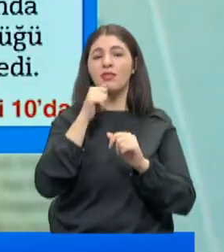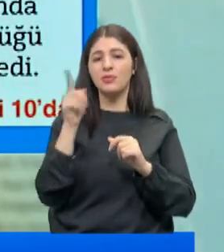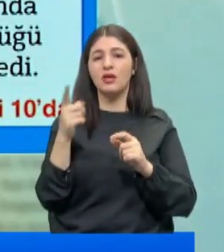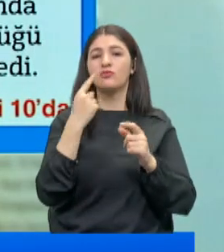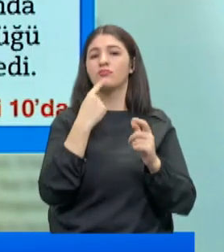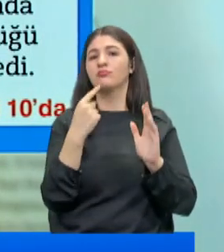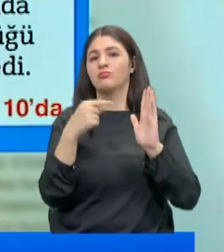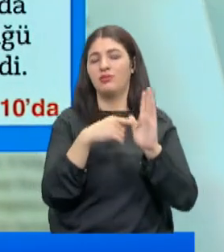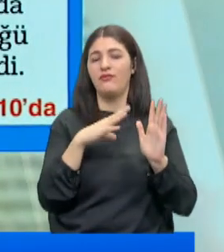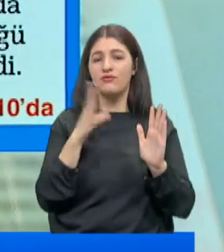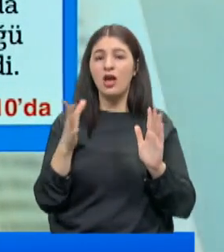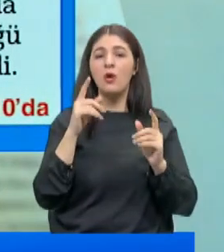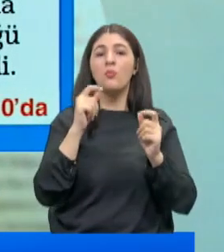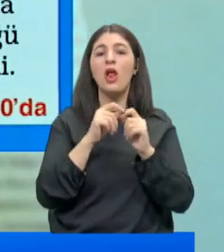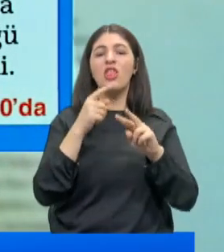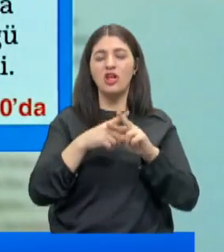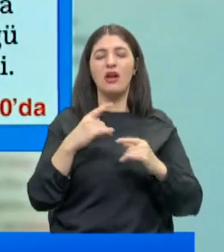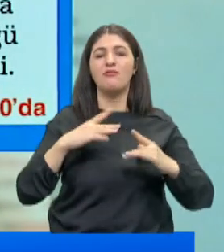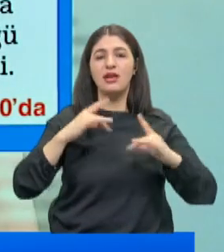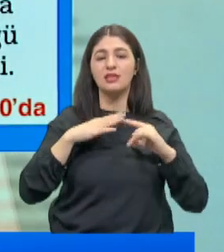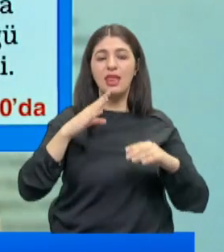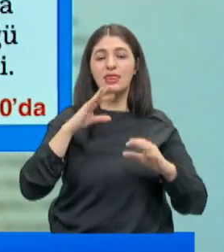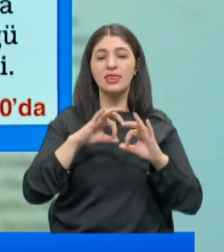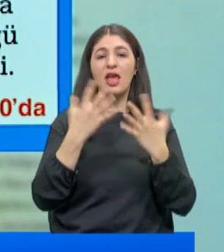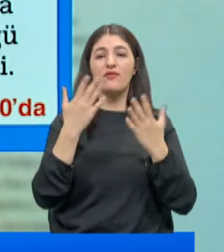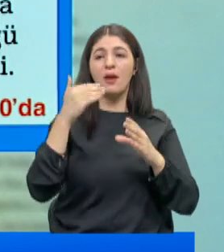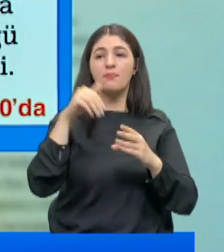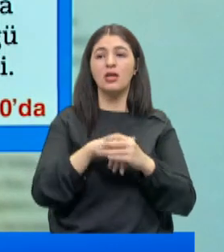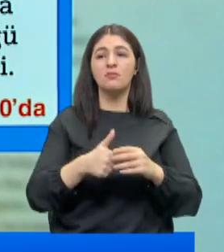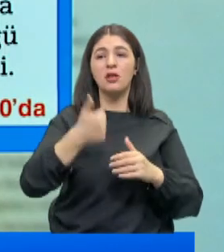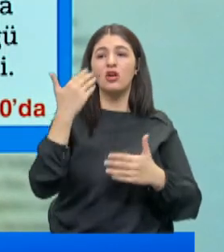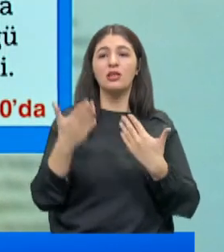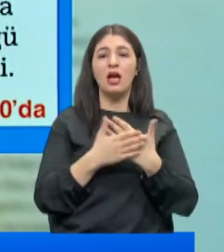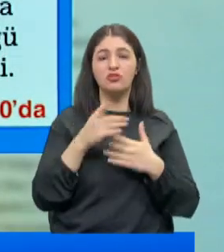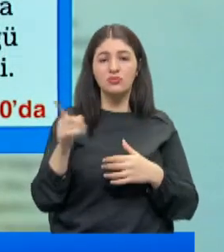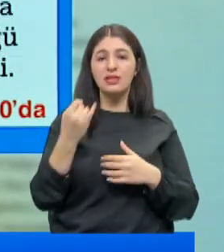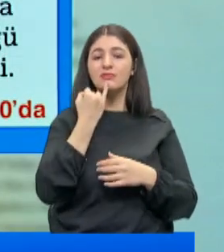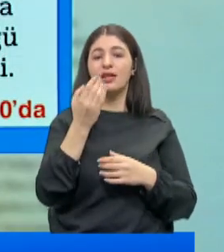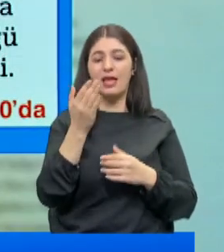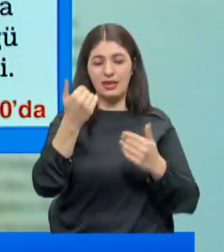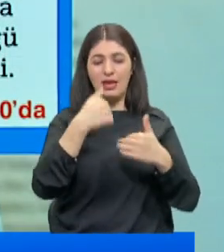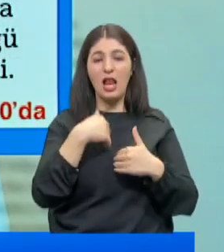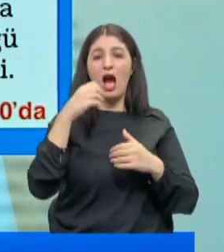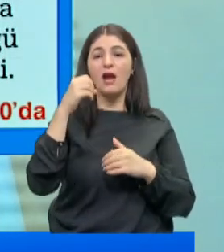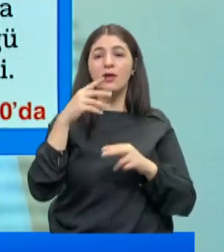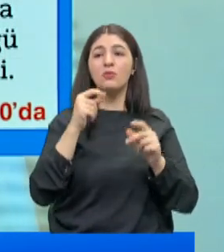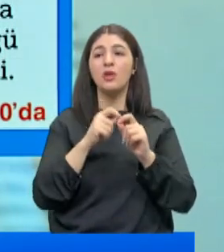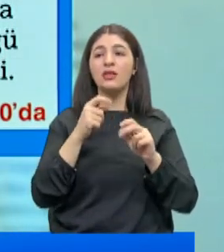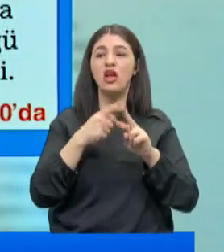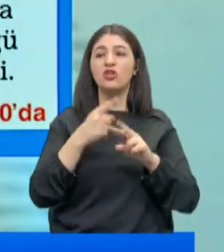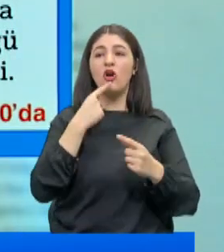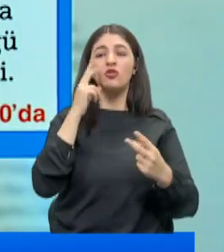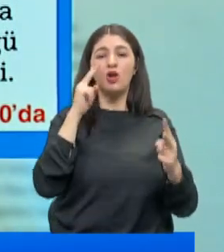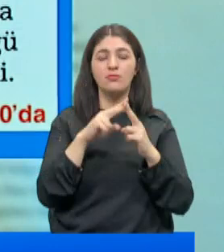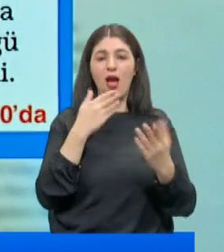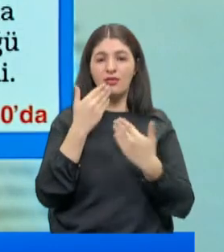Veli Toprağın haberi. Arınç da rahatsız. Deva Partisi Başkan Yardımcısı Mustafa Yeneroğlu ziyaretine gelen AKP'li Bülent Arınç'la görüşmesini